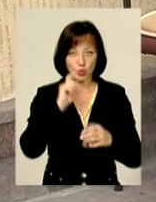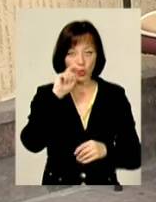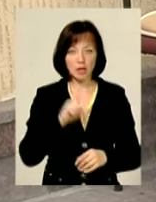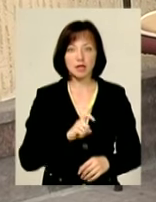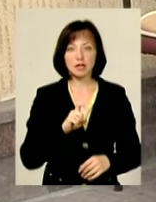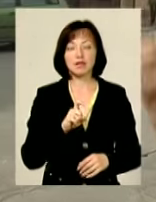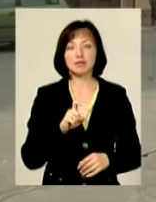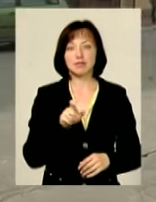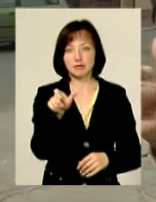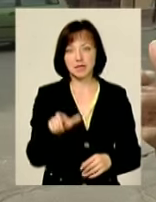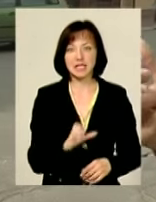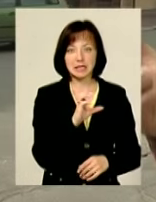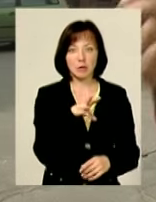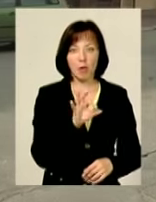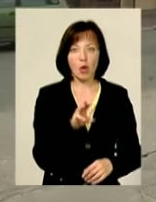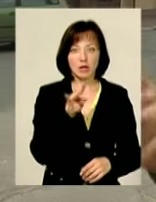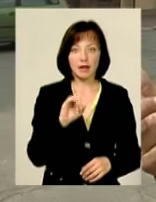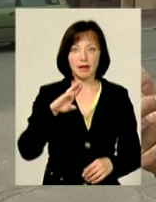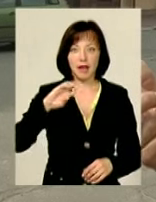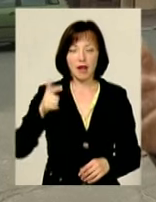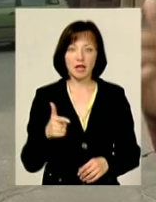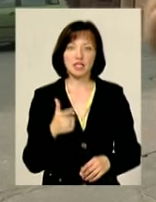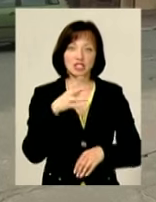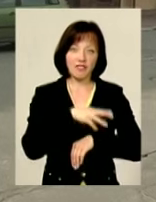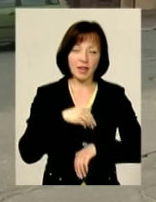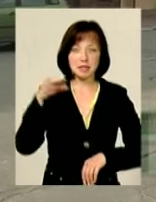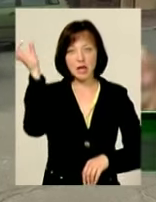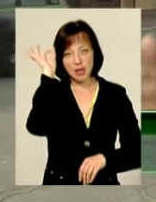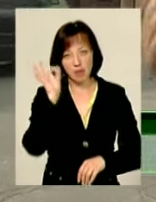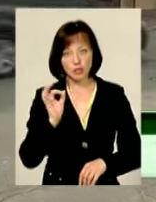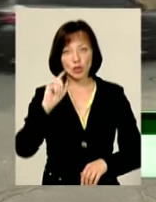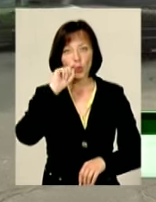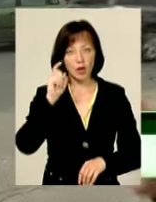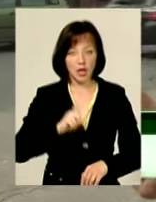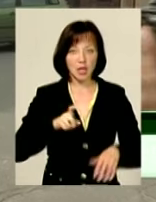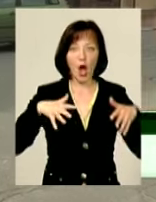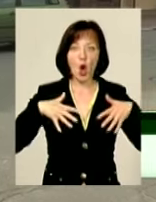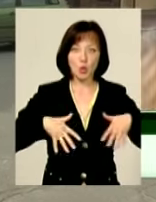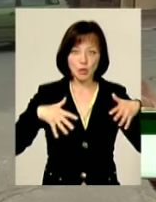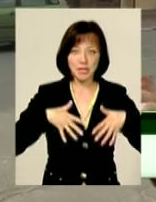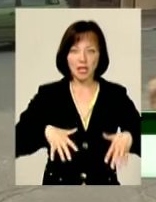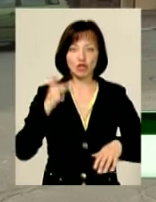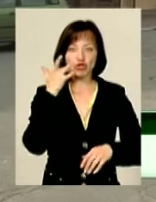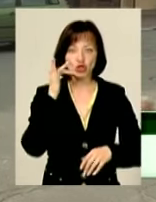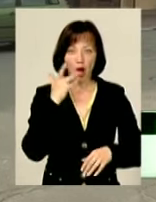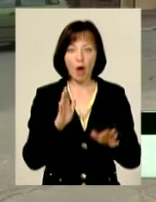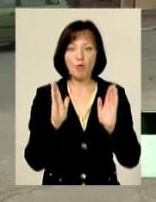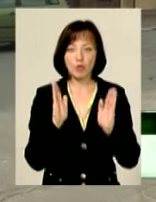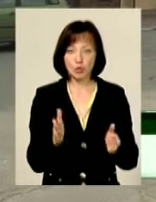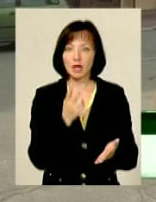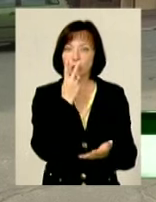Смотритель Швеція, Німеччина, Україна, Грузія, США – буду